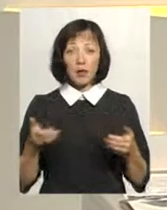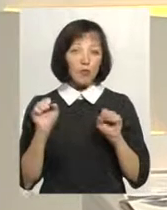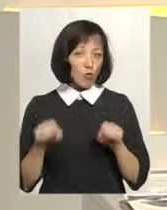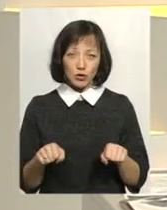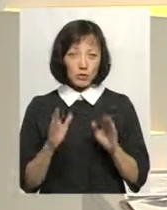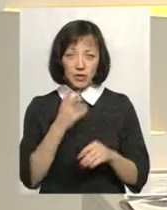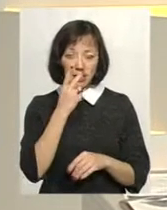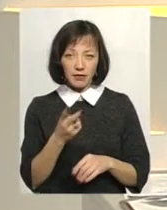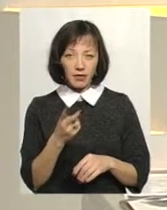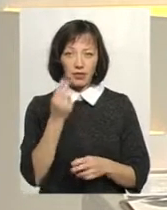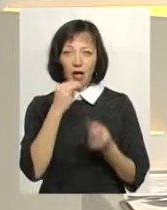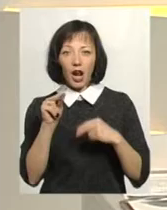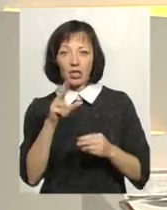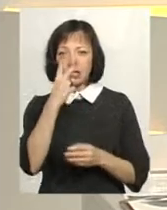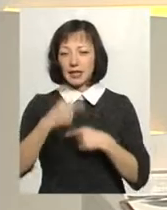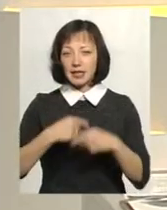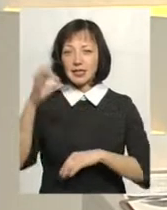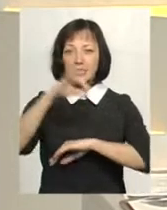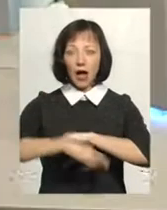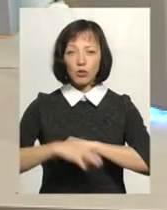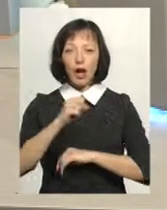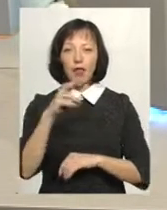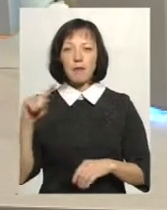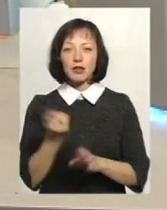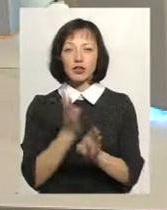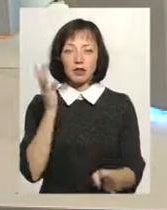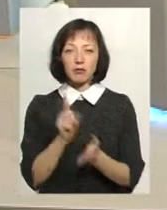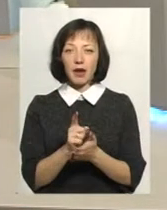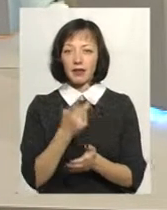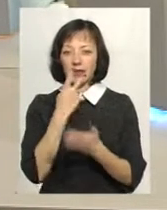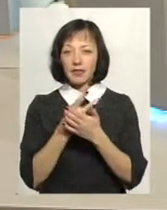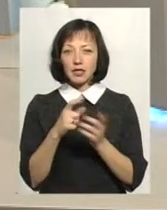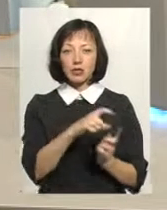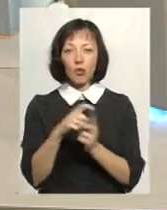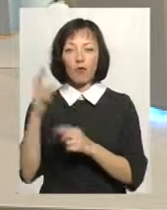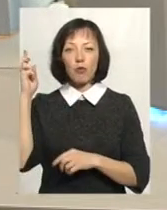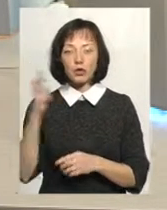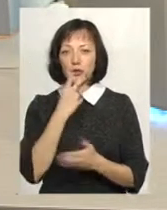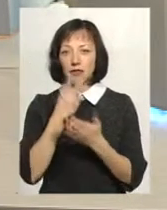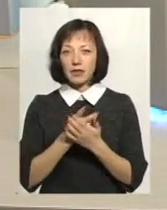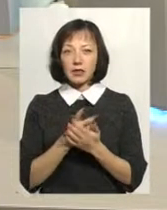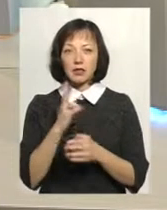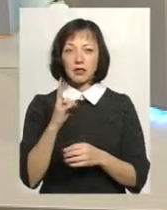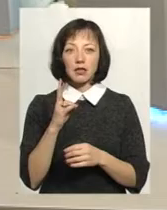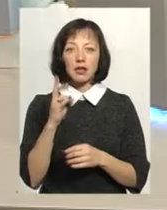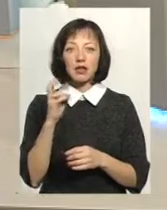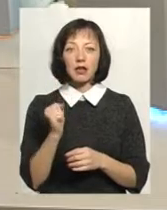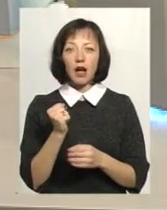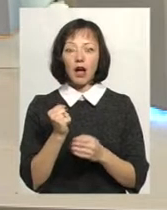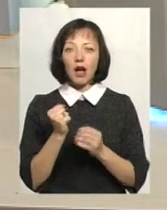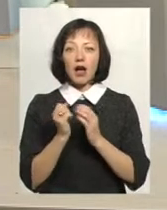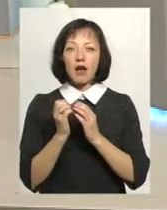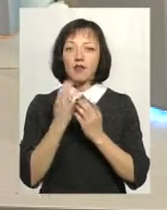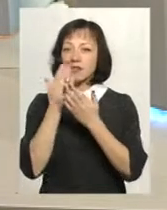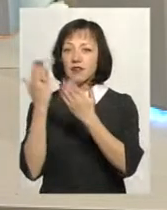можемо тільки дивитися на кращі якісь традиції заходу, але ми в першу чергу маємо дивитися на Слово Боже. Ми маємо дивитися, взивати до